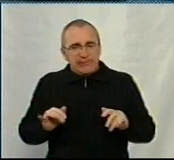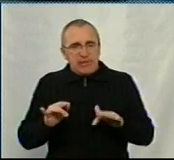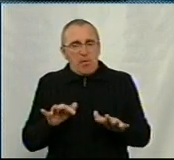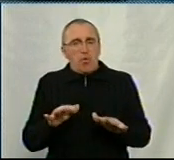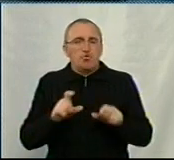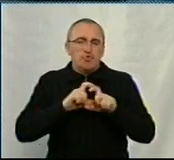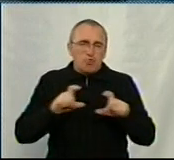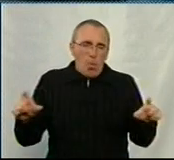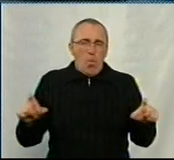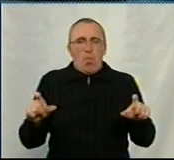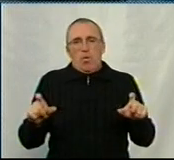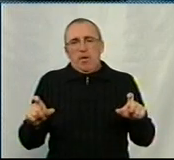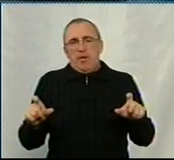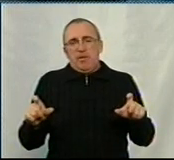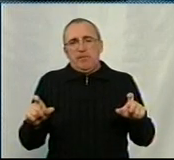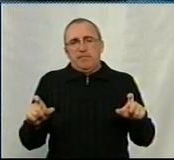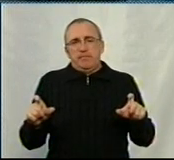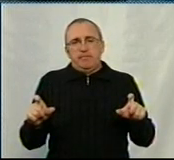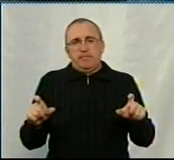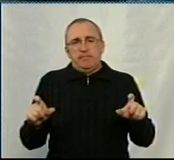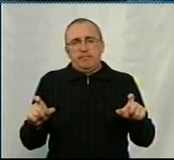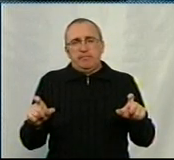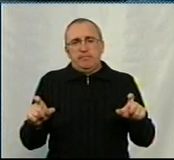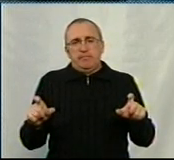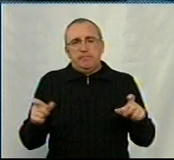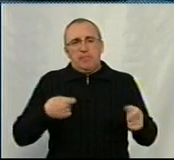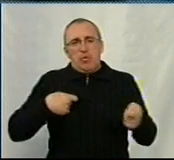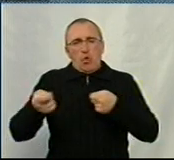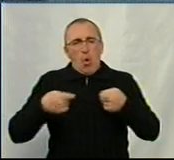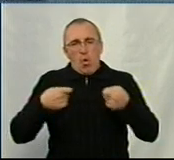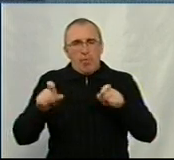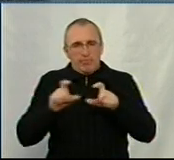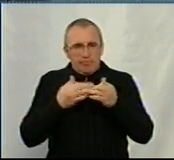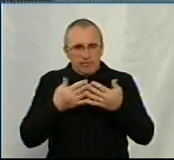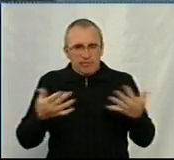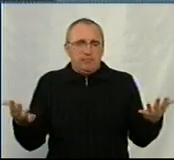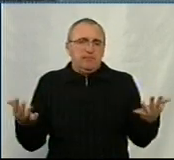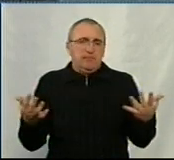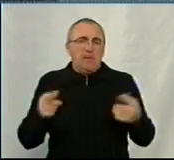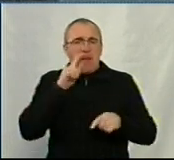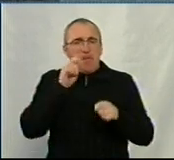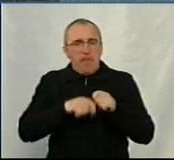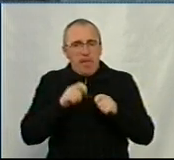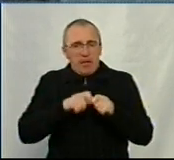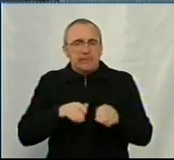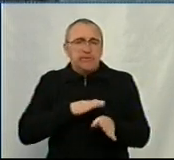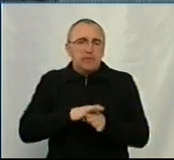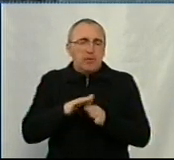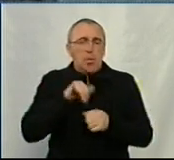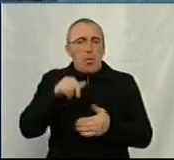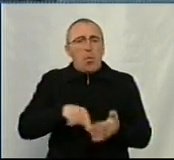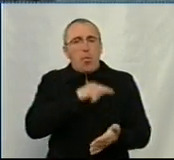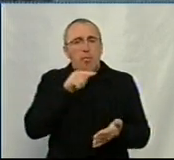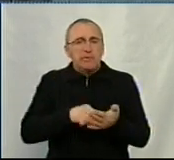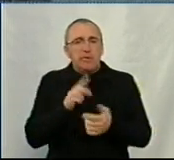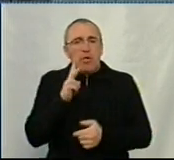говорили, школи, і торговельна мережа, і інші. І перевірки, які ми здійснювали у місті